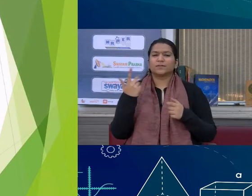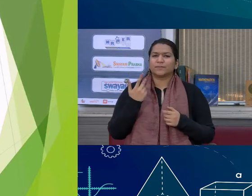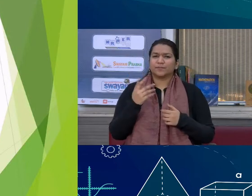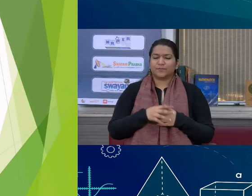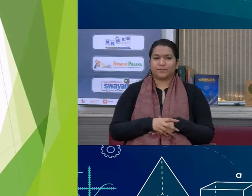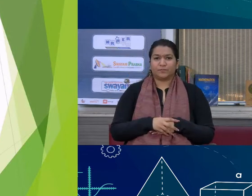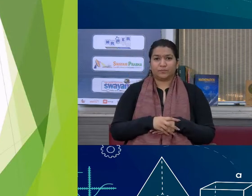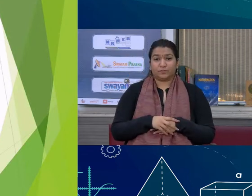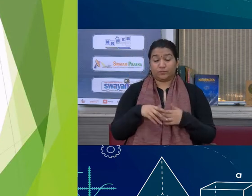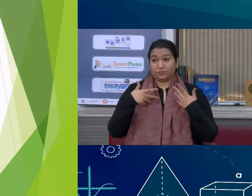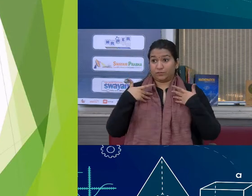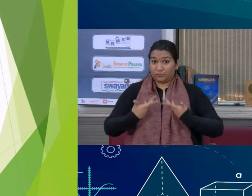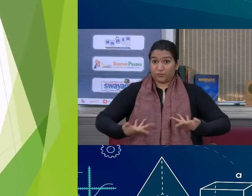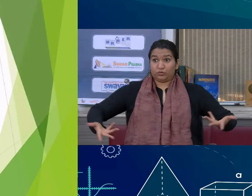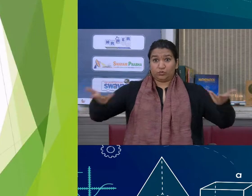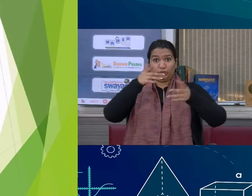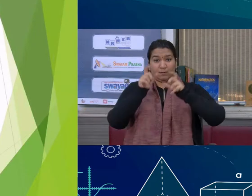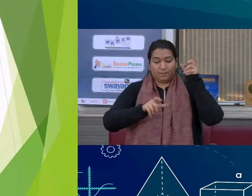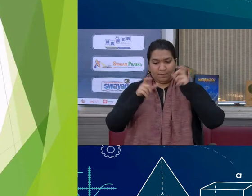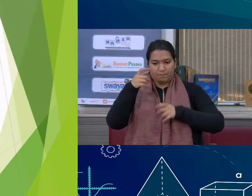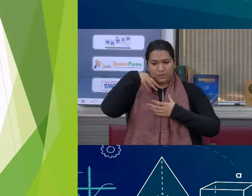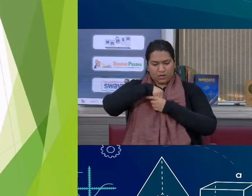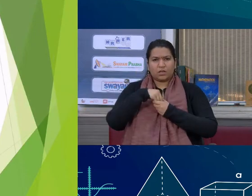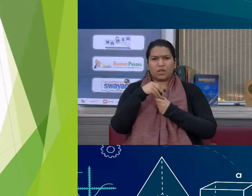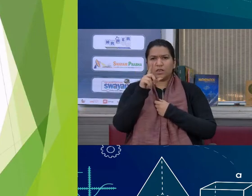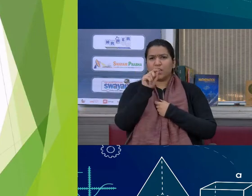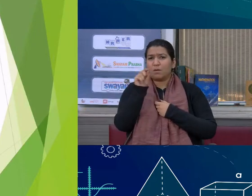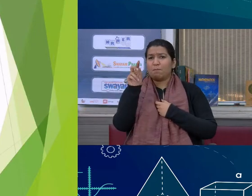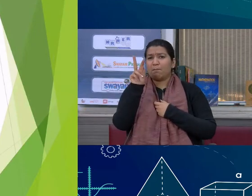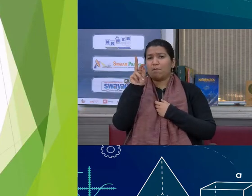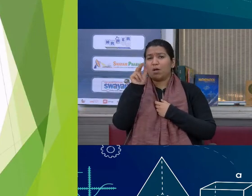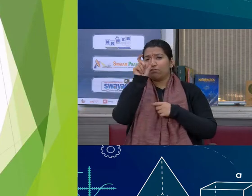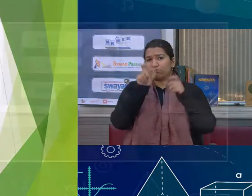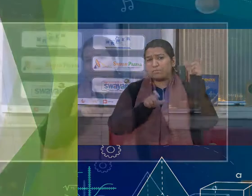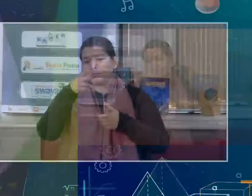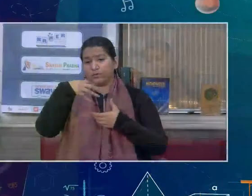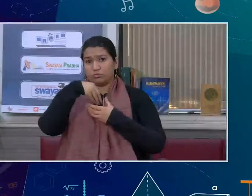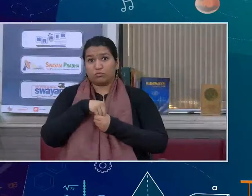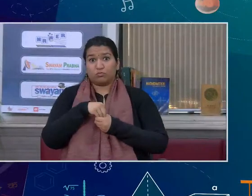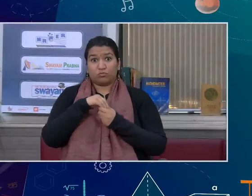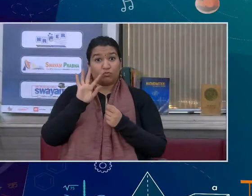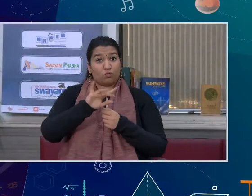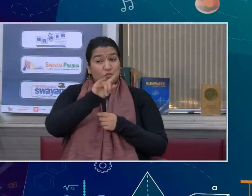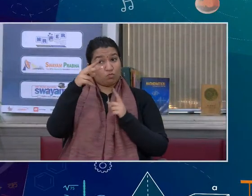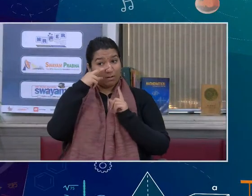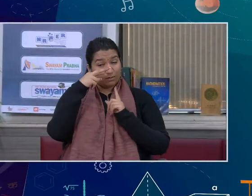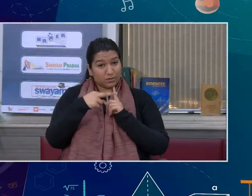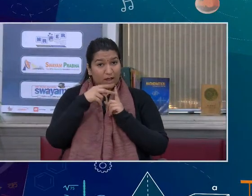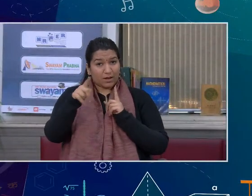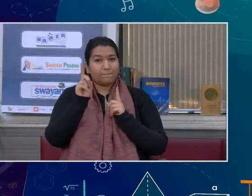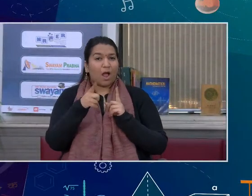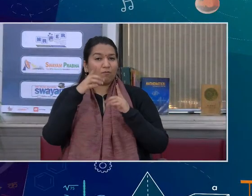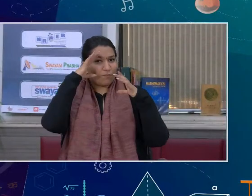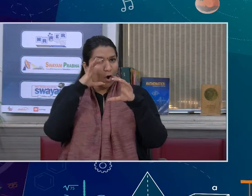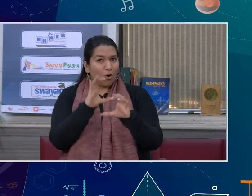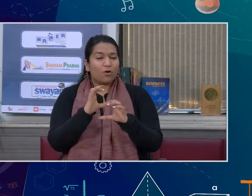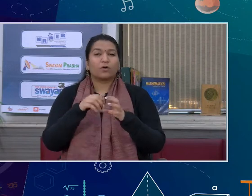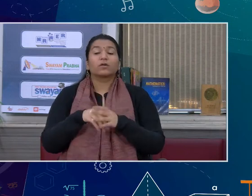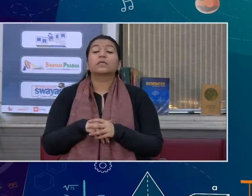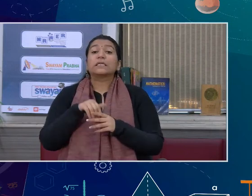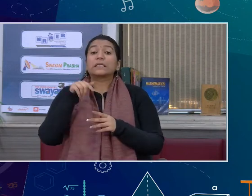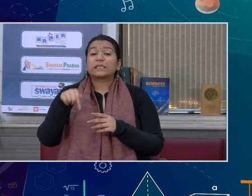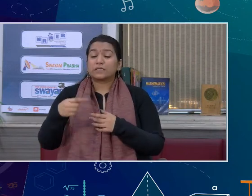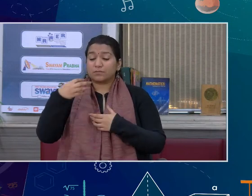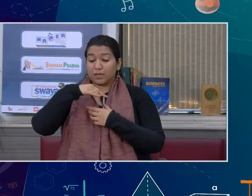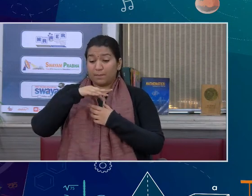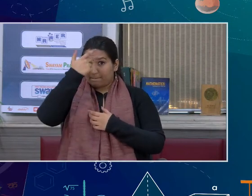कि हर एक इंसान में होते हैं दस-बिस आदोई जिसे भी देखना हो बड़े गोर से देखी तो यहां कभी के